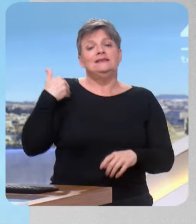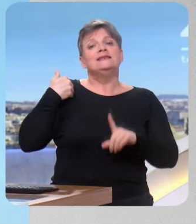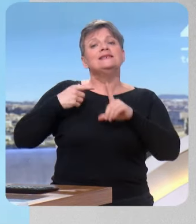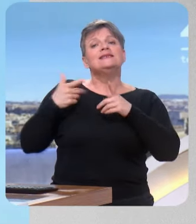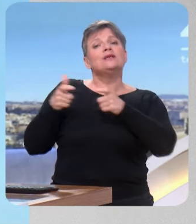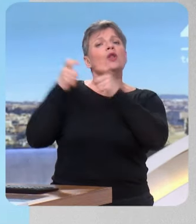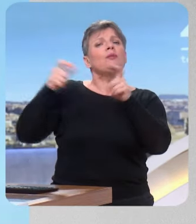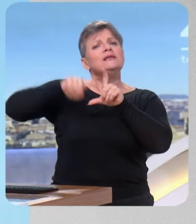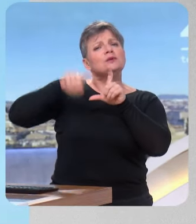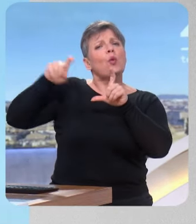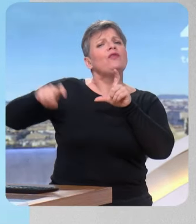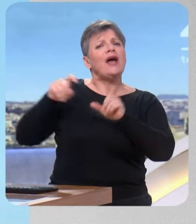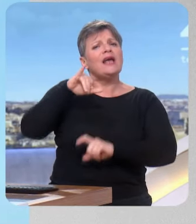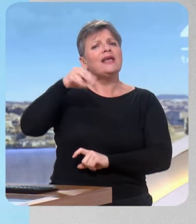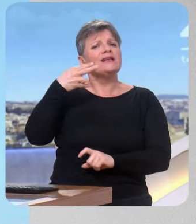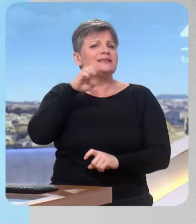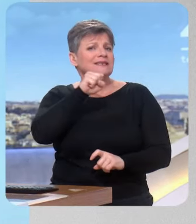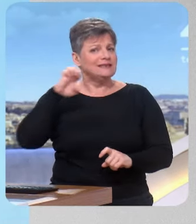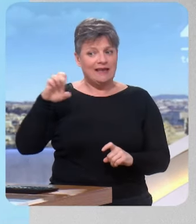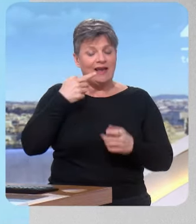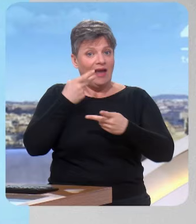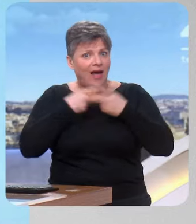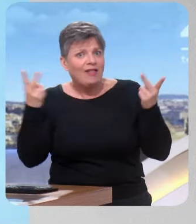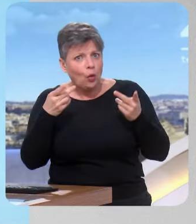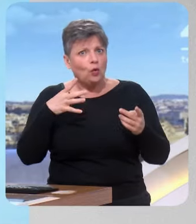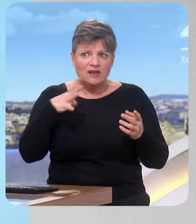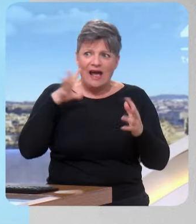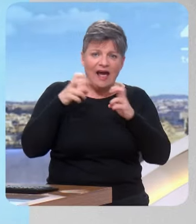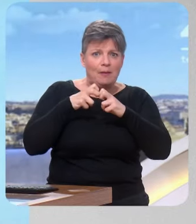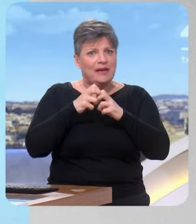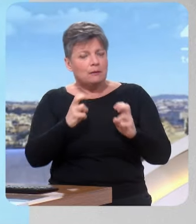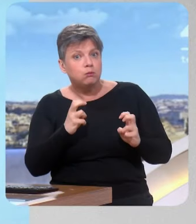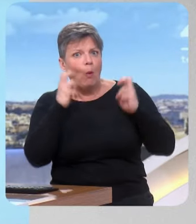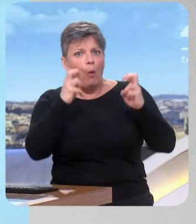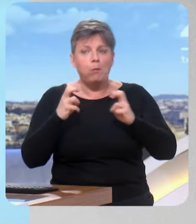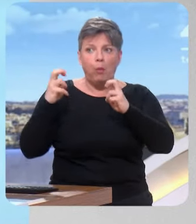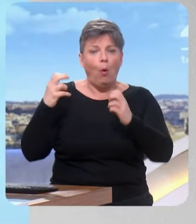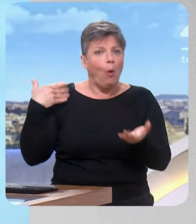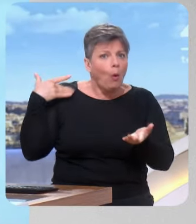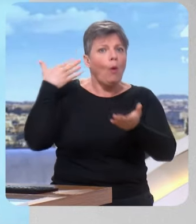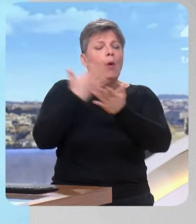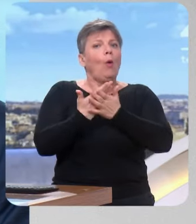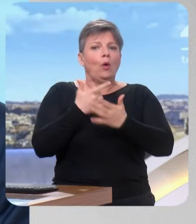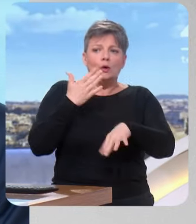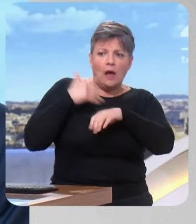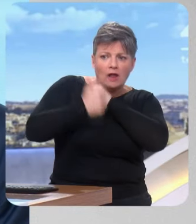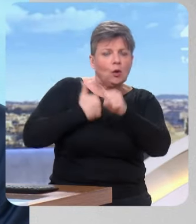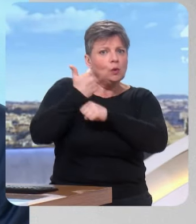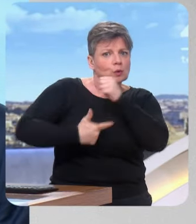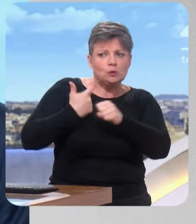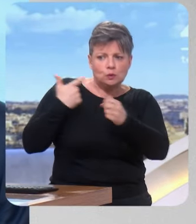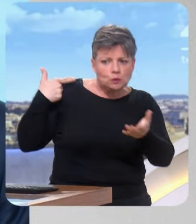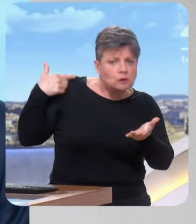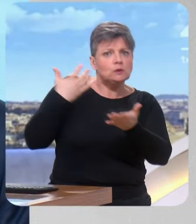'inflation pour le mois d'avril. On est à plus 2,2% sur un an et plus 1,2% sur l'alimentaire. Est-ce que cette fois, la hausse des prix est derrière nous dans l